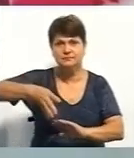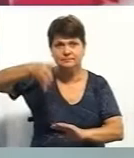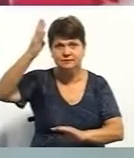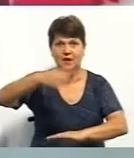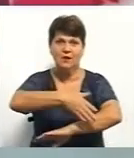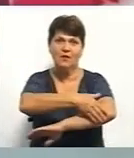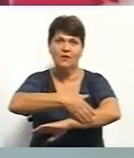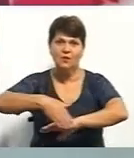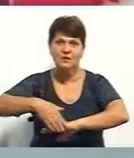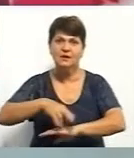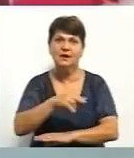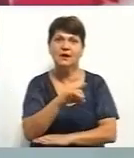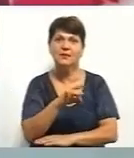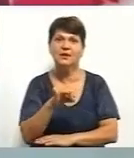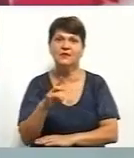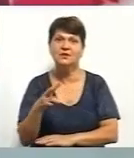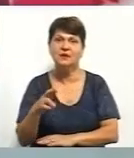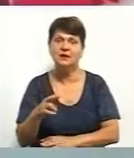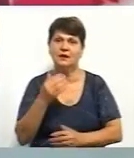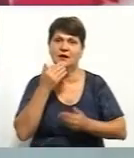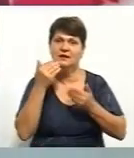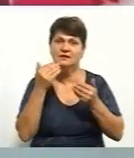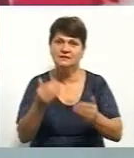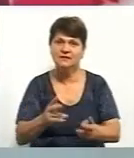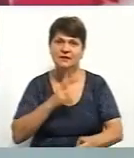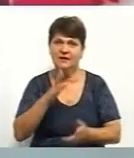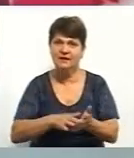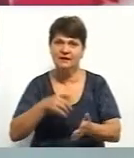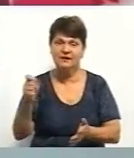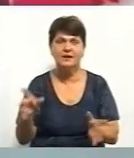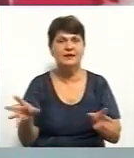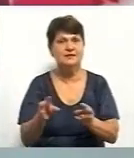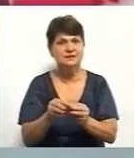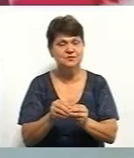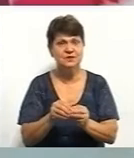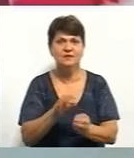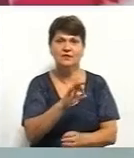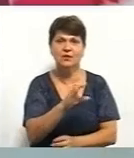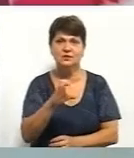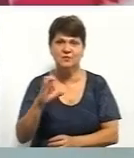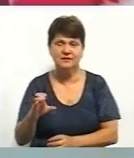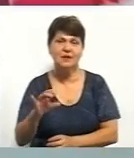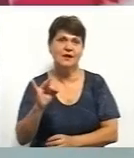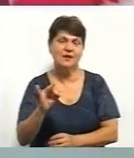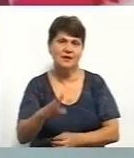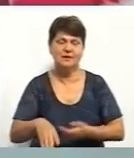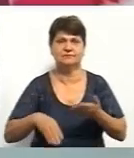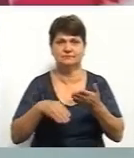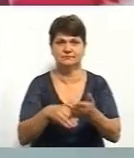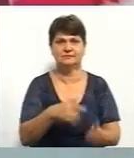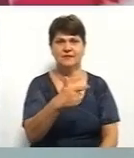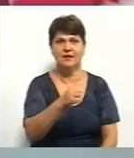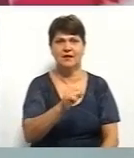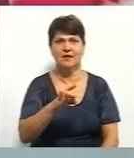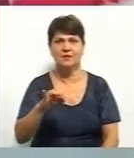вулиці Привокзальній за зверненням співвласників будинку та громадської організації «Гармонія». У багатоповерхівці